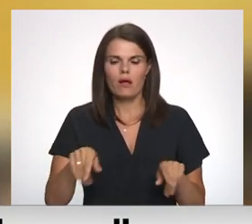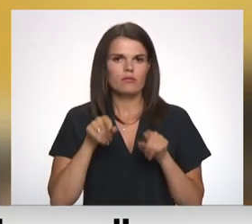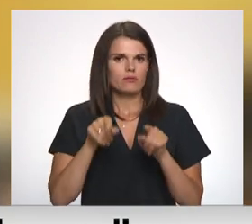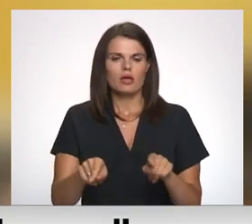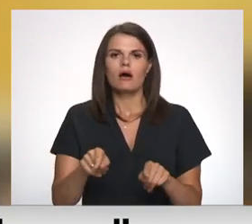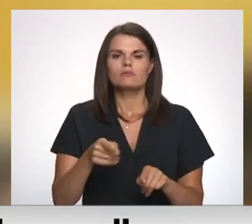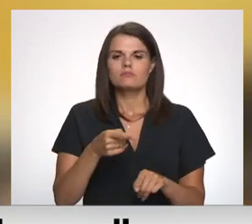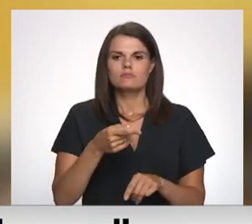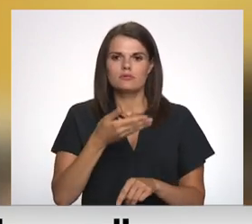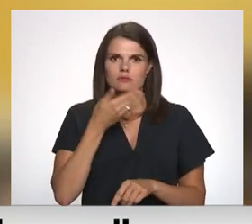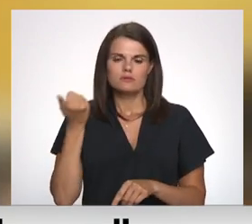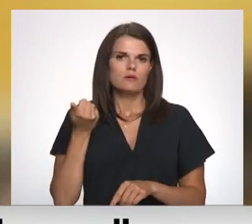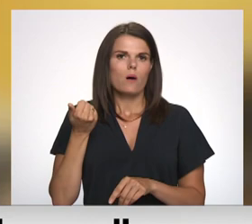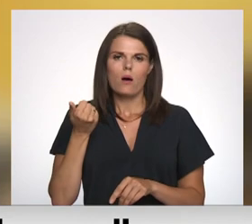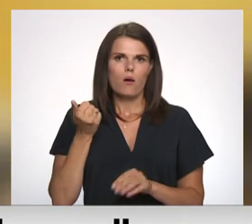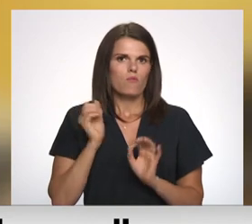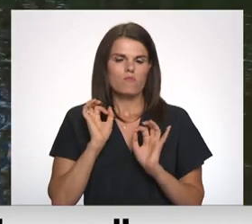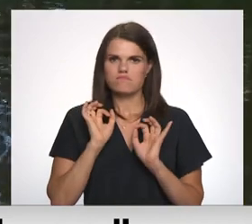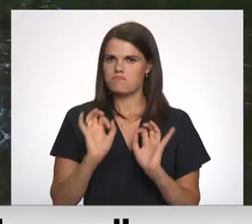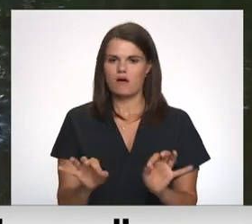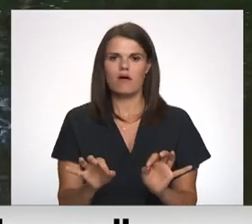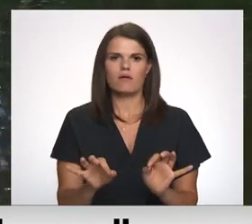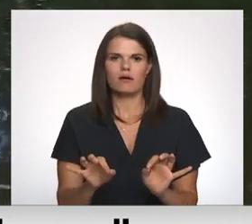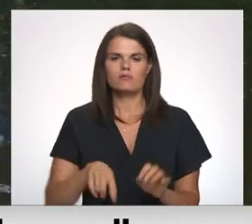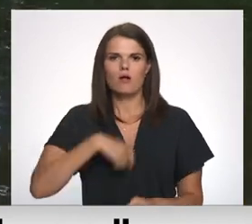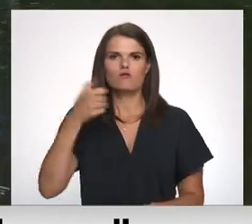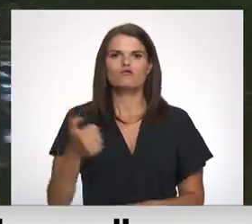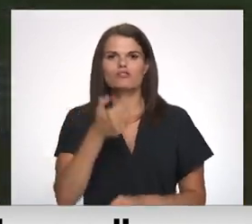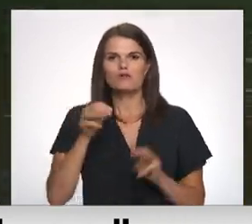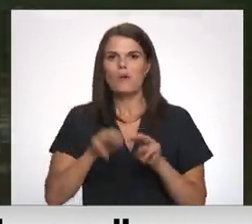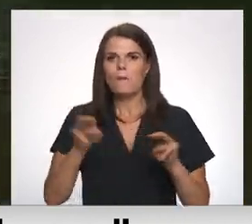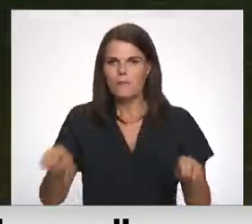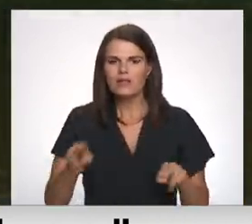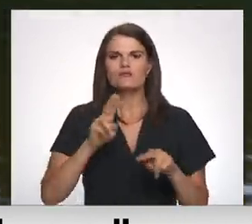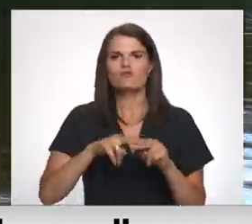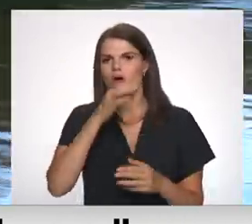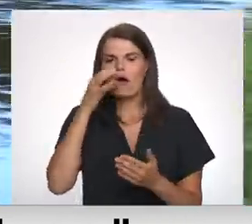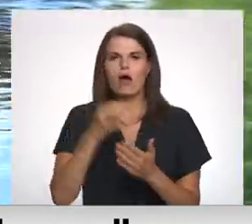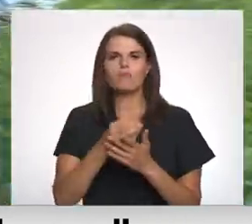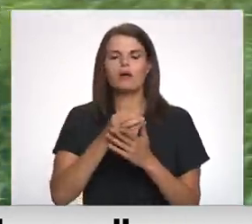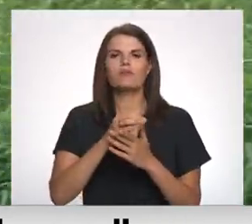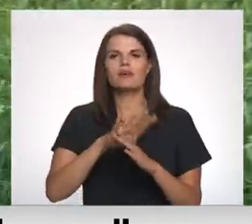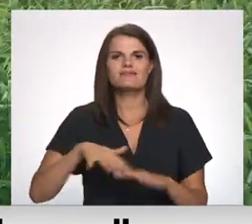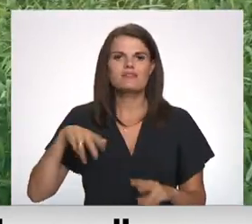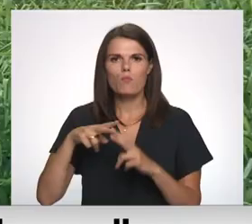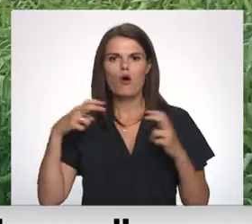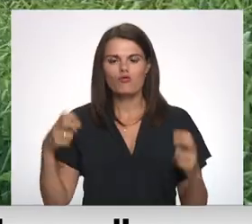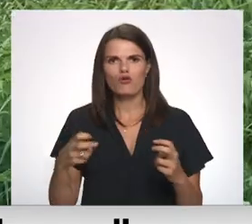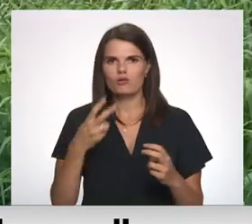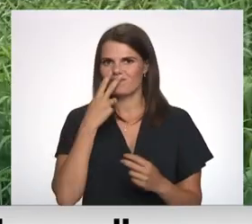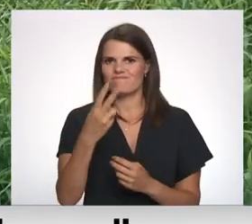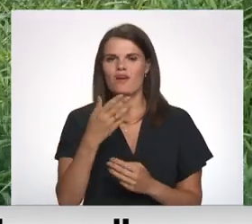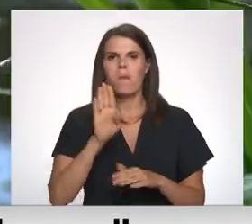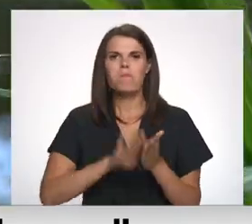nekādā veidā pieņemams. Gadiem ilgi ministrijās un atbildīgajās saimas komisijās esot bezatbildīgi